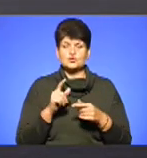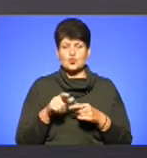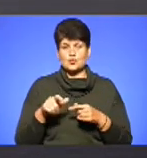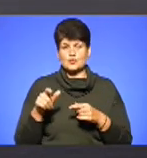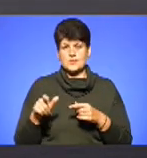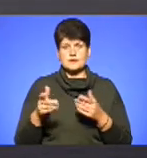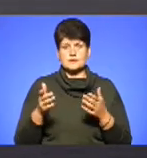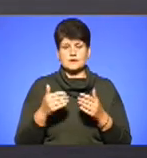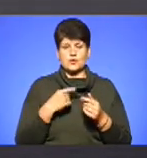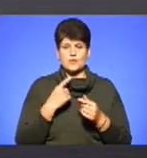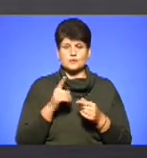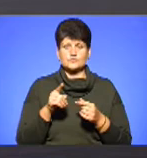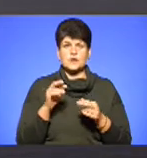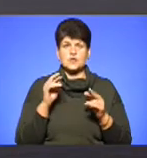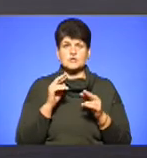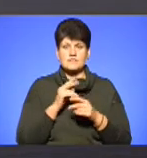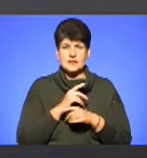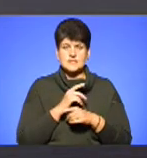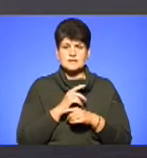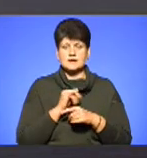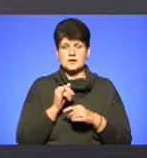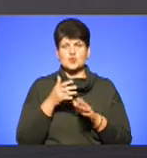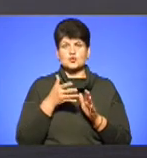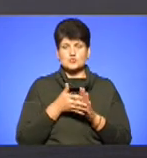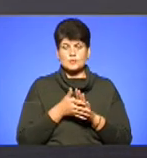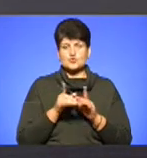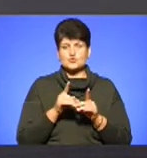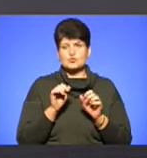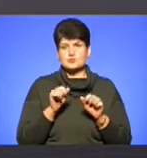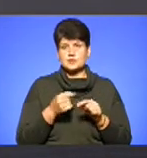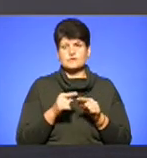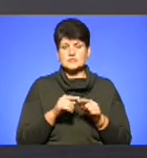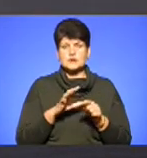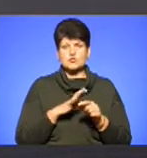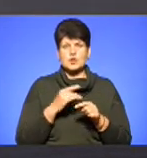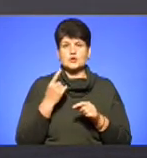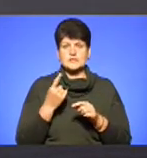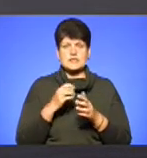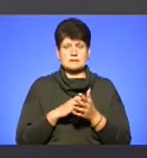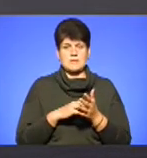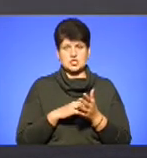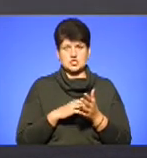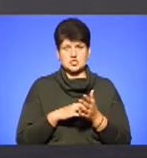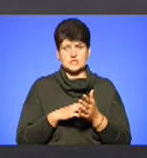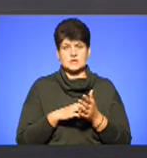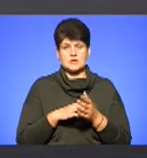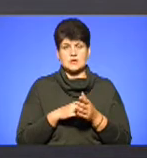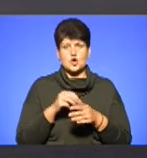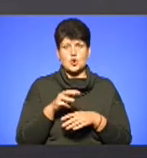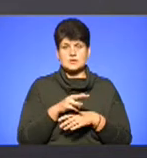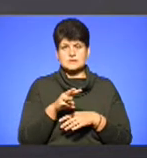кажуть, що вони отравилися, і розуміють, що, можливо, це була б одна з причин можливих розпилення